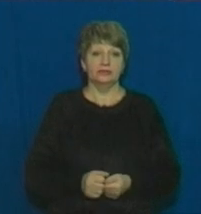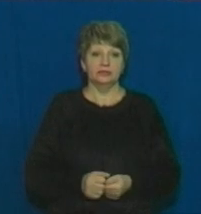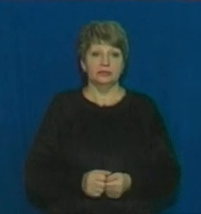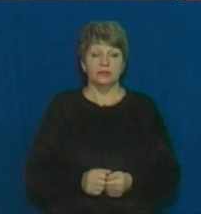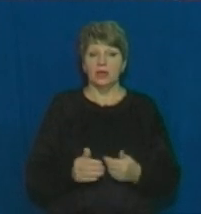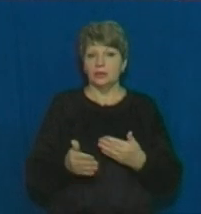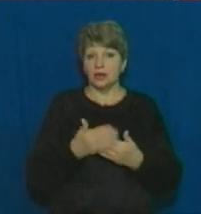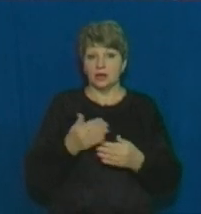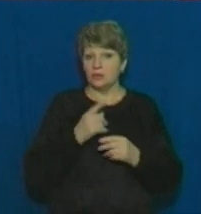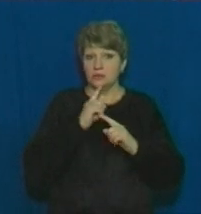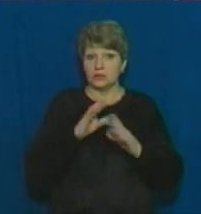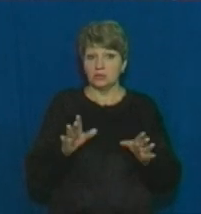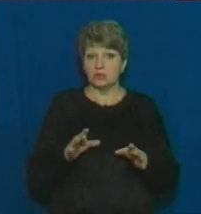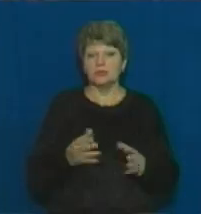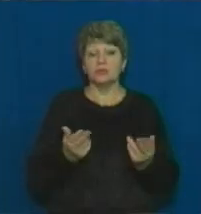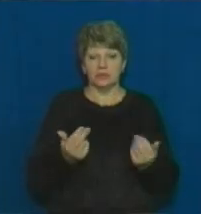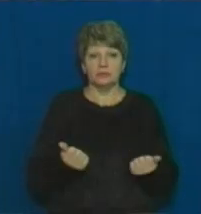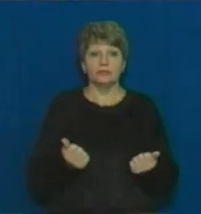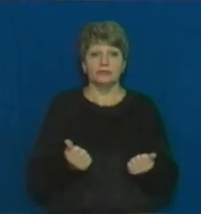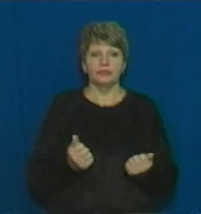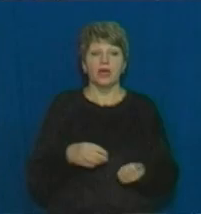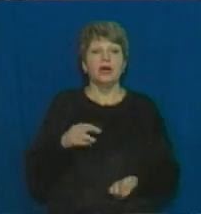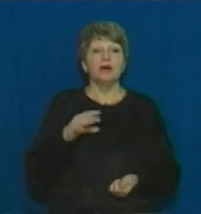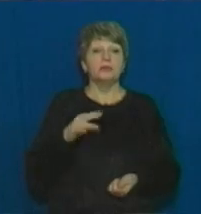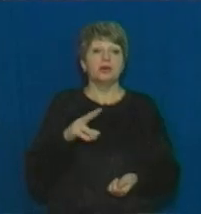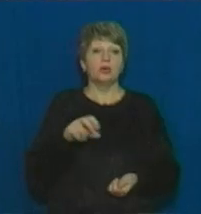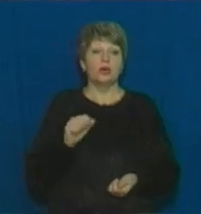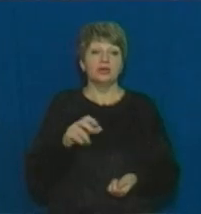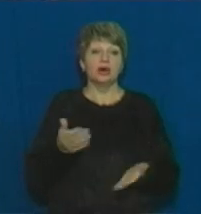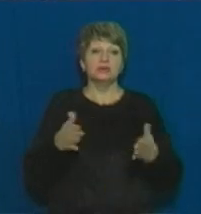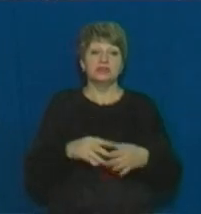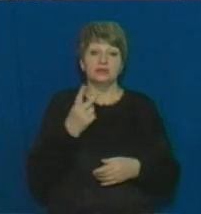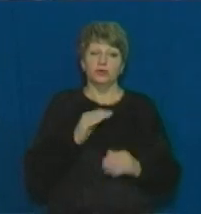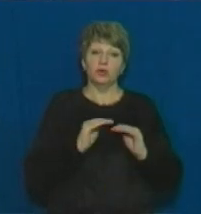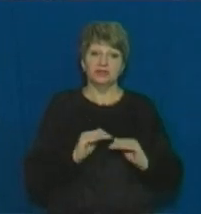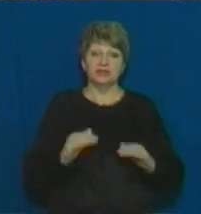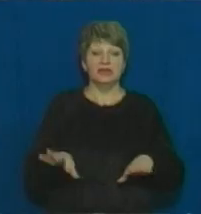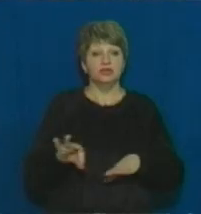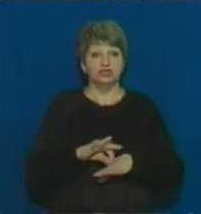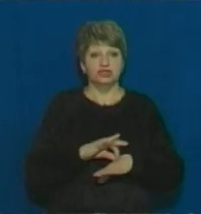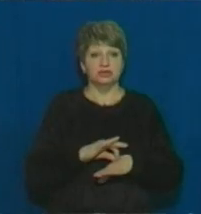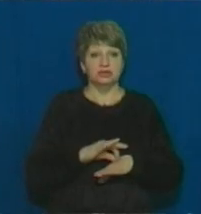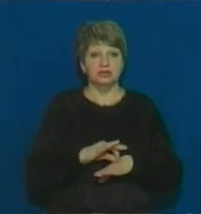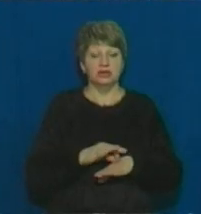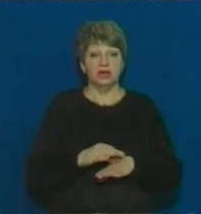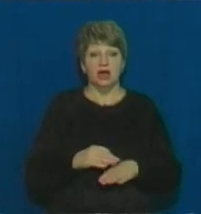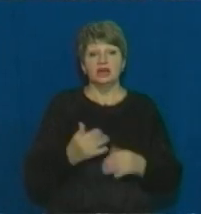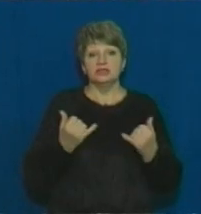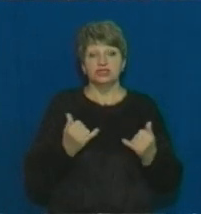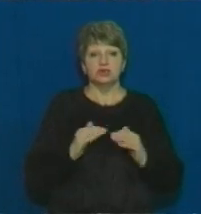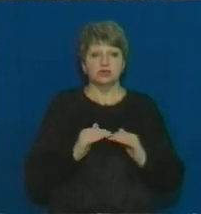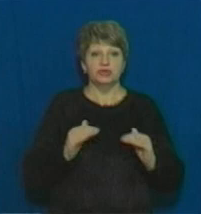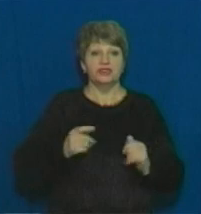покараний, нікому не буде оголошено про хтось. У Миколи Згоровського лишилося двоє дітей та дружина. Такий вік дітей, що